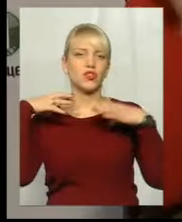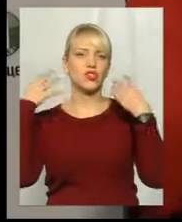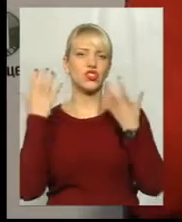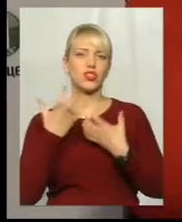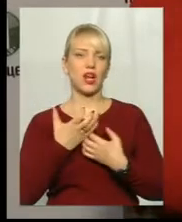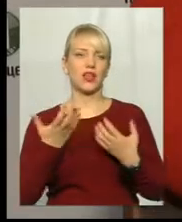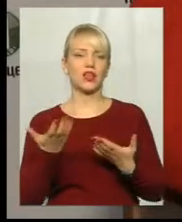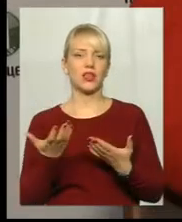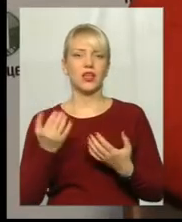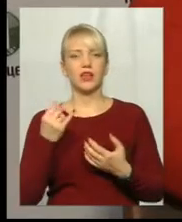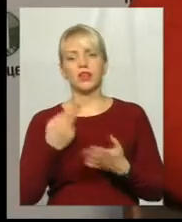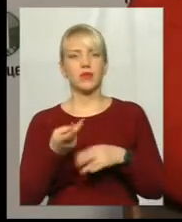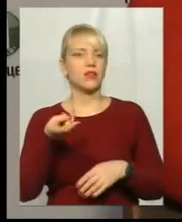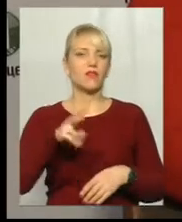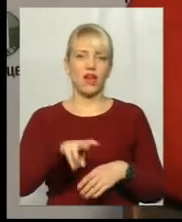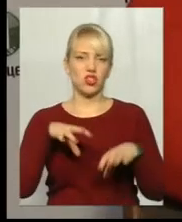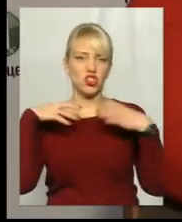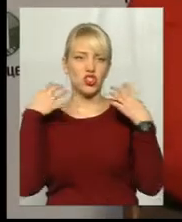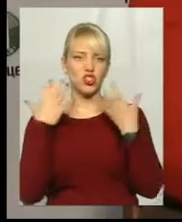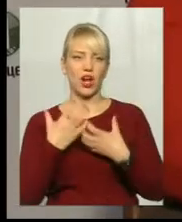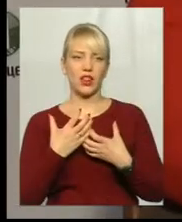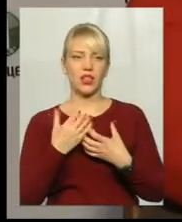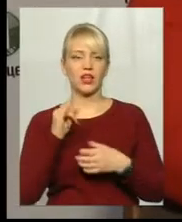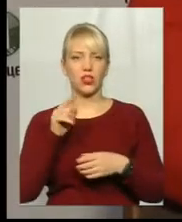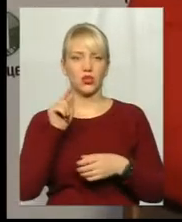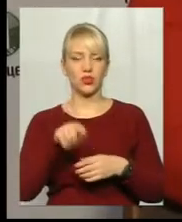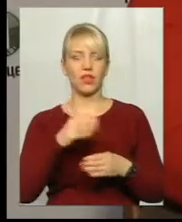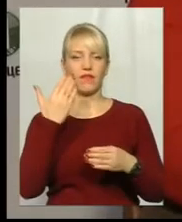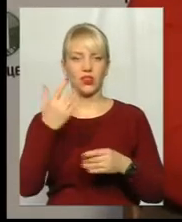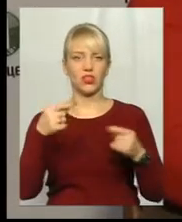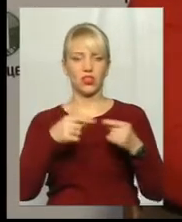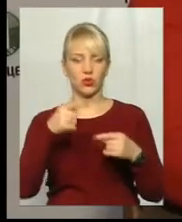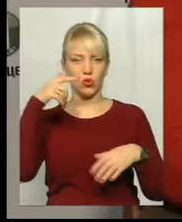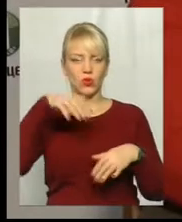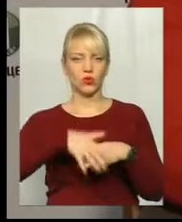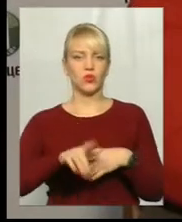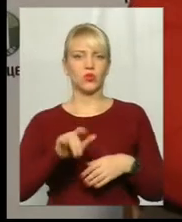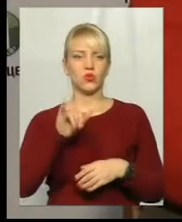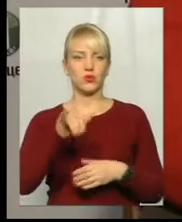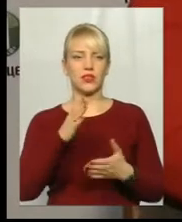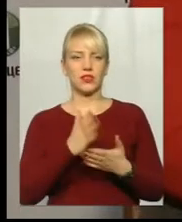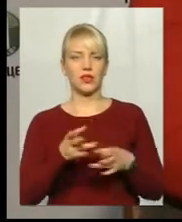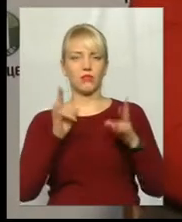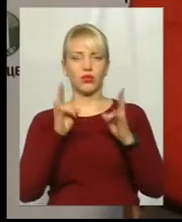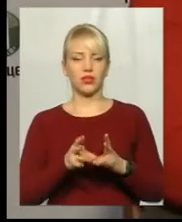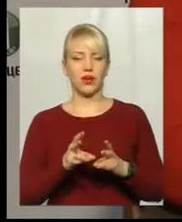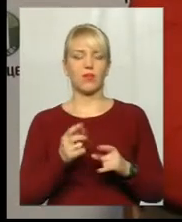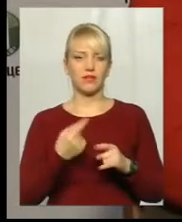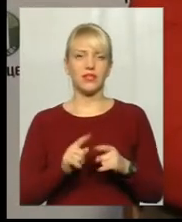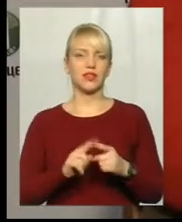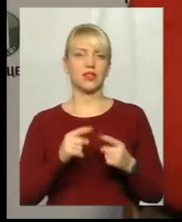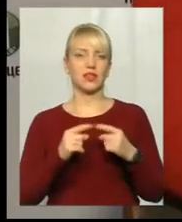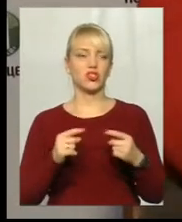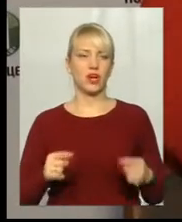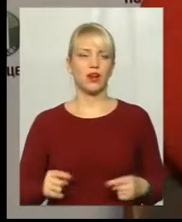підкреслює, чи два шалики. І тоді ви вже чітко розумієте, що у вас є потреба саме в цих речах.